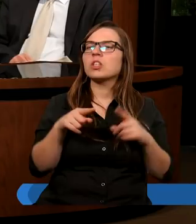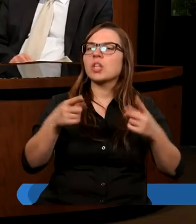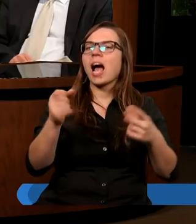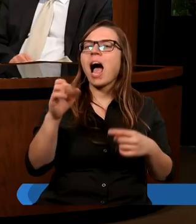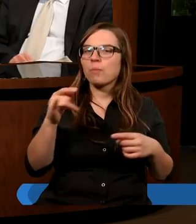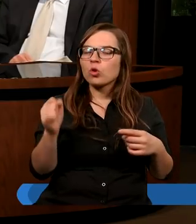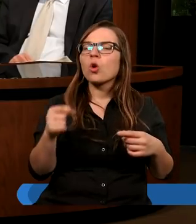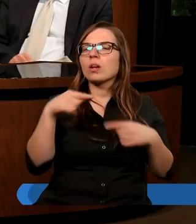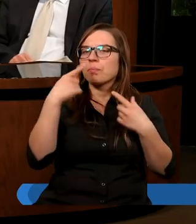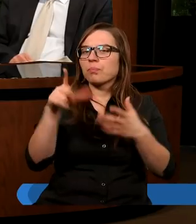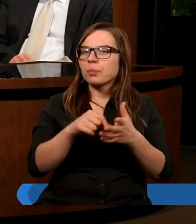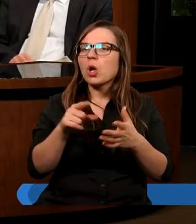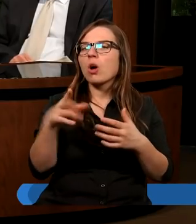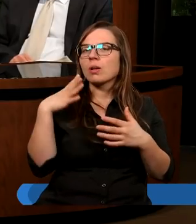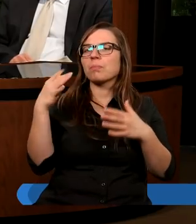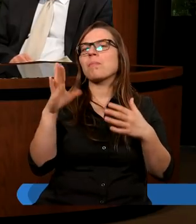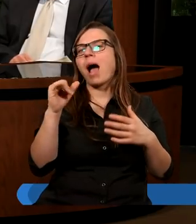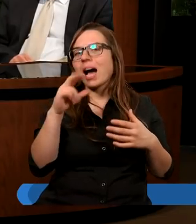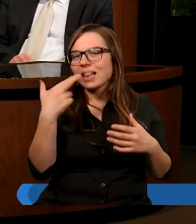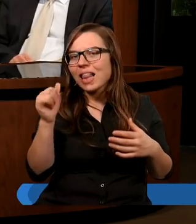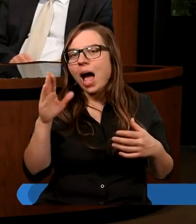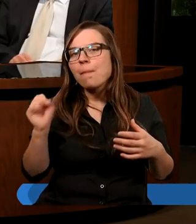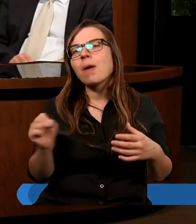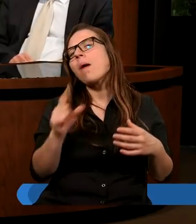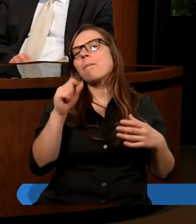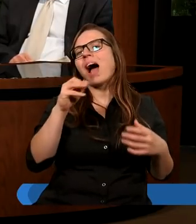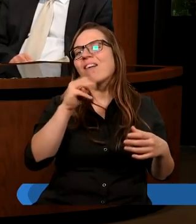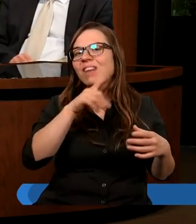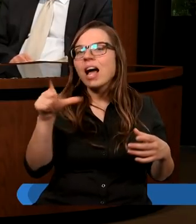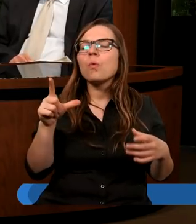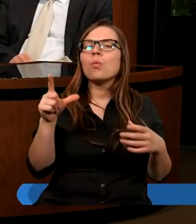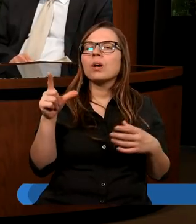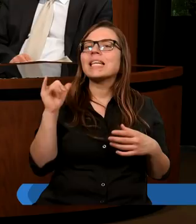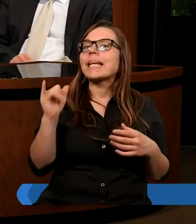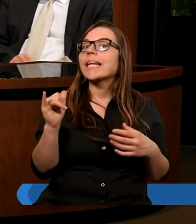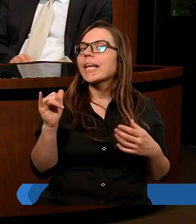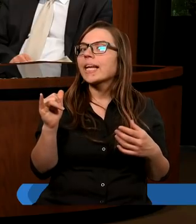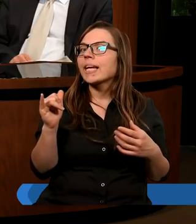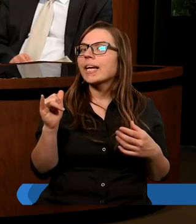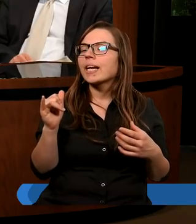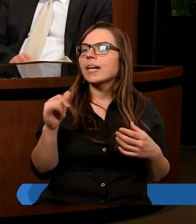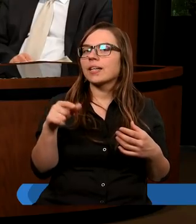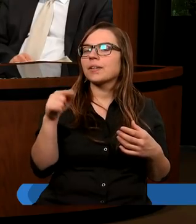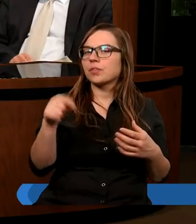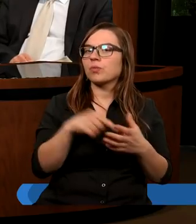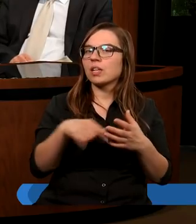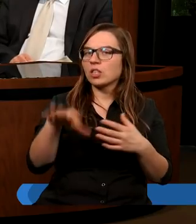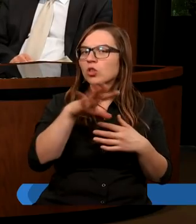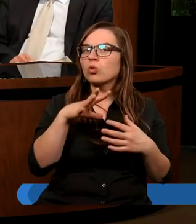wystąpił Piotr, Barnaba, Paweł i ich głos